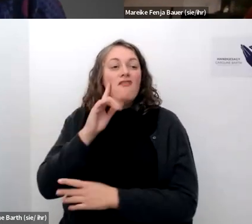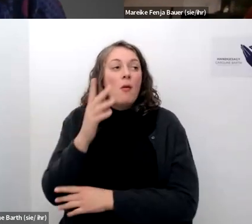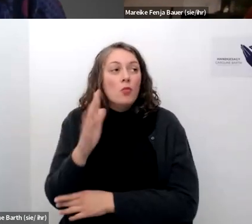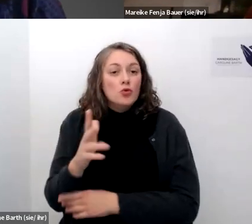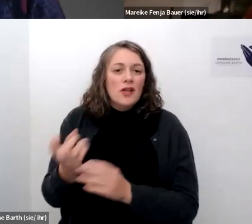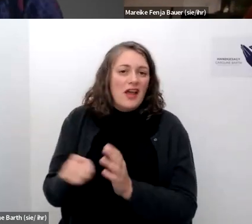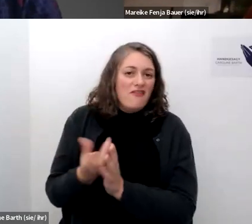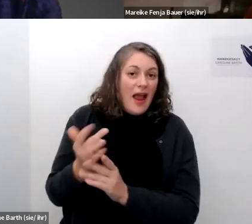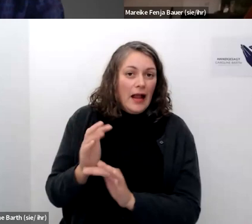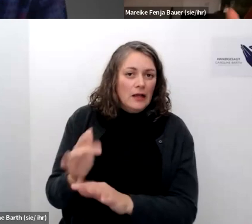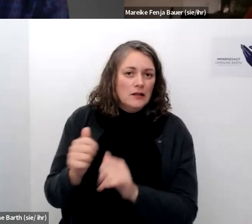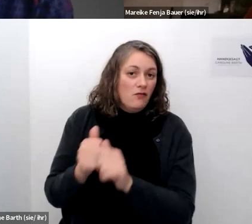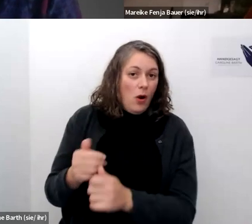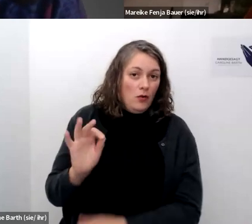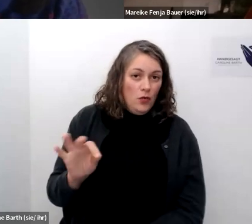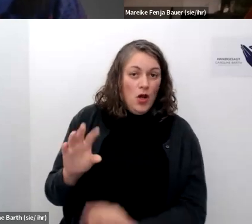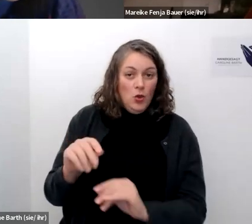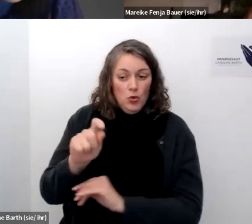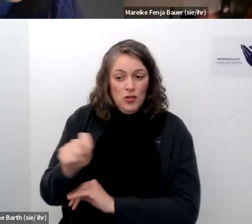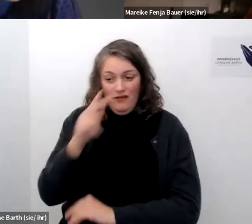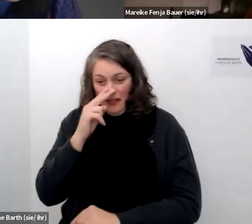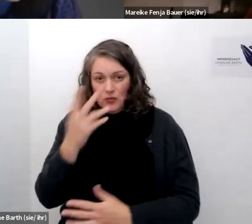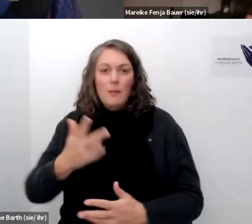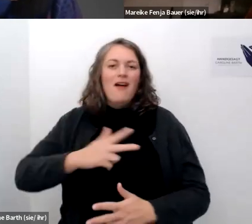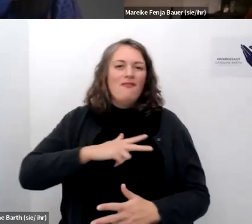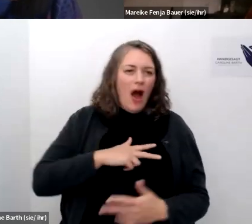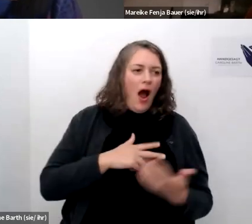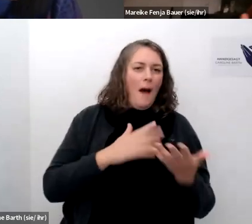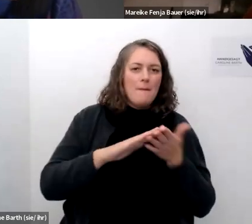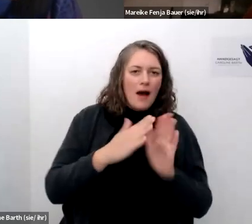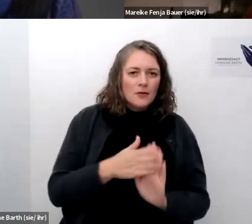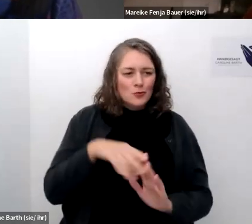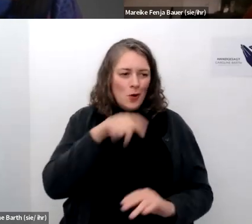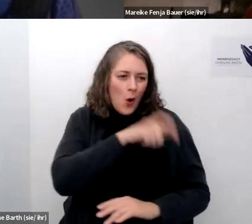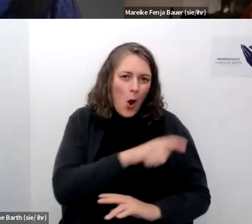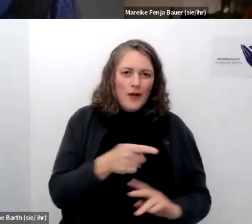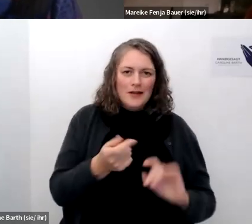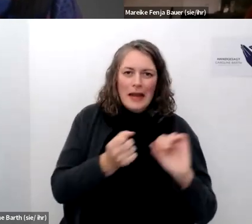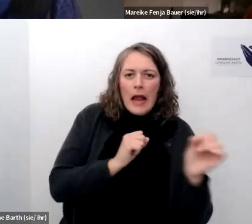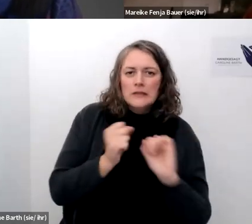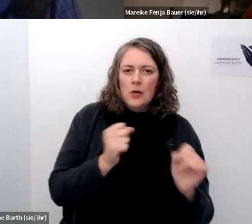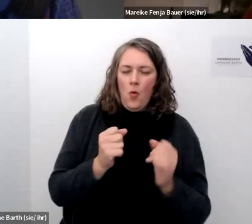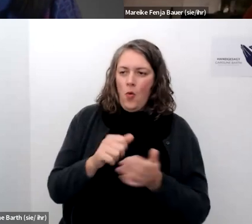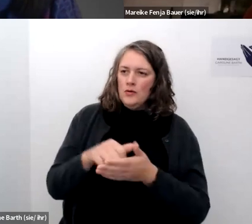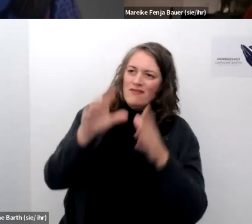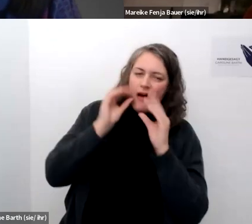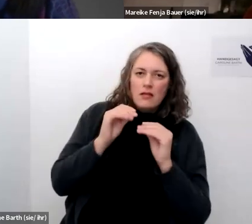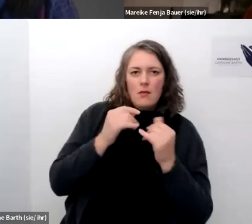aber sozusagen um tatsächlich zu rauszufinden wie leute darauf reagieren wie sie die